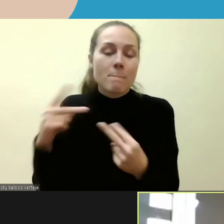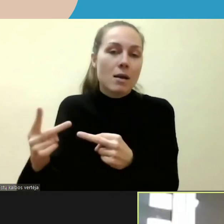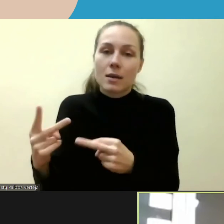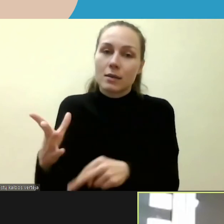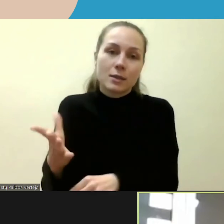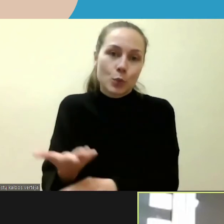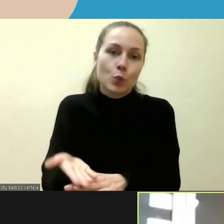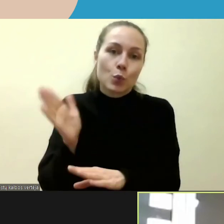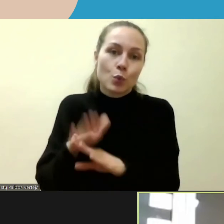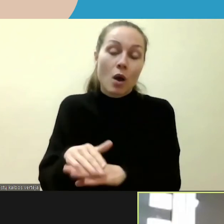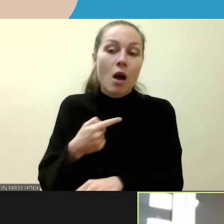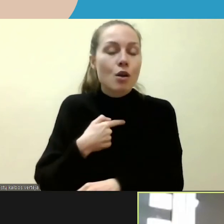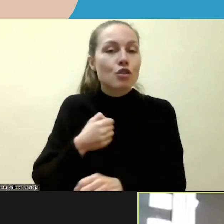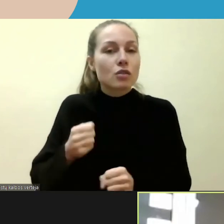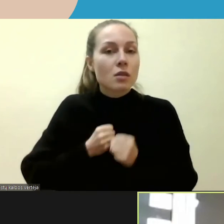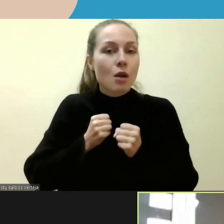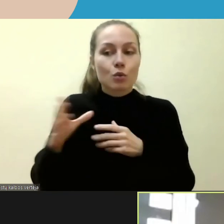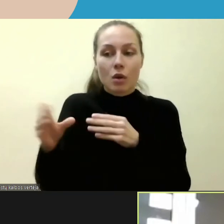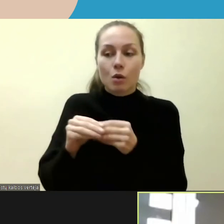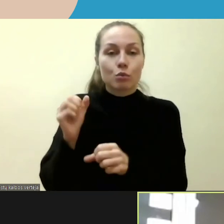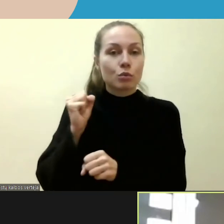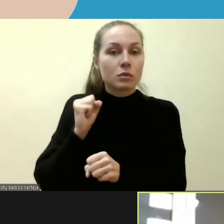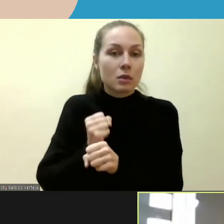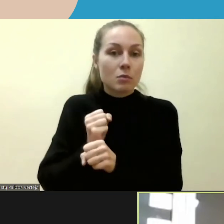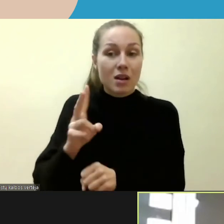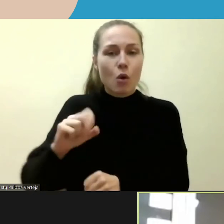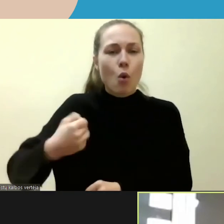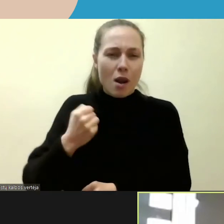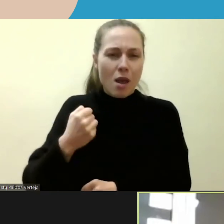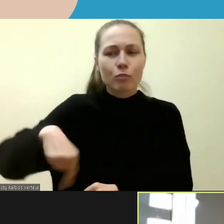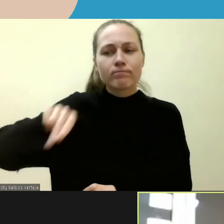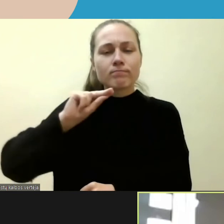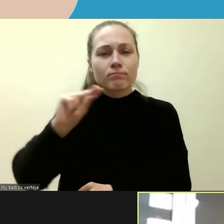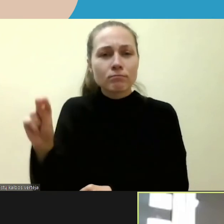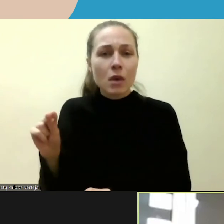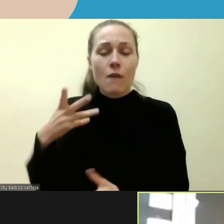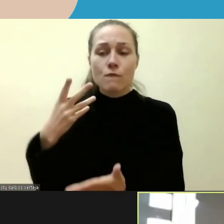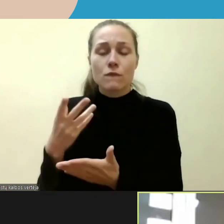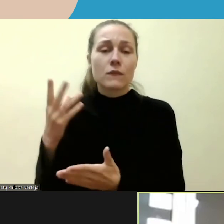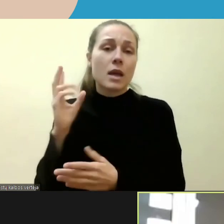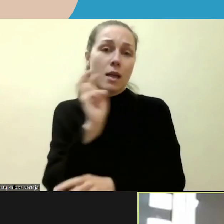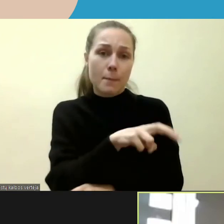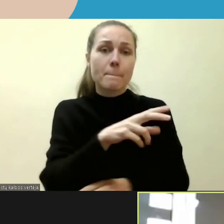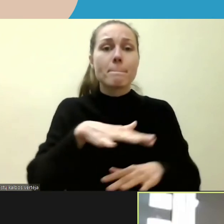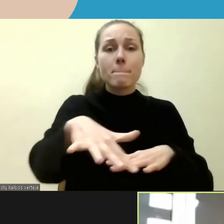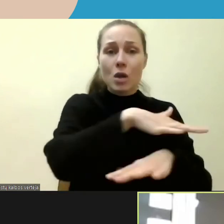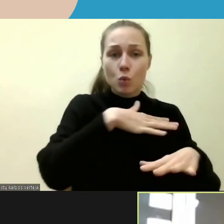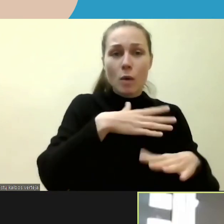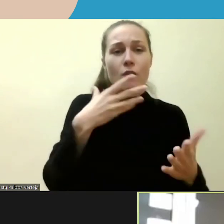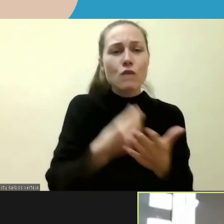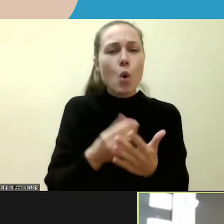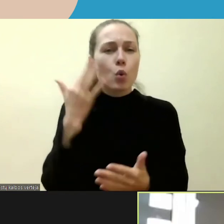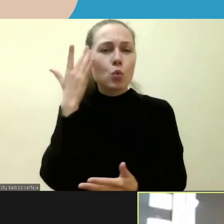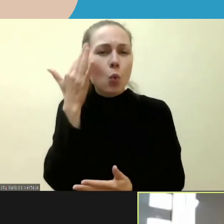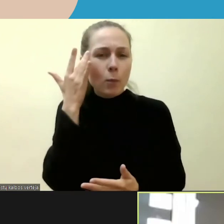kolegom pasakyti, kad jeigu einate į bendruomenę, tai savo požiūri, nuostatas pasilikite savo,